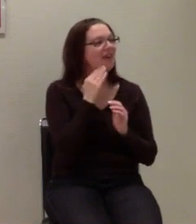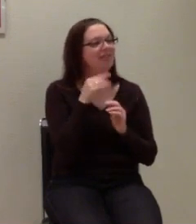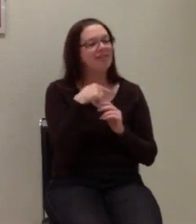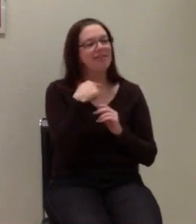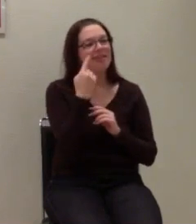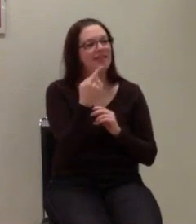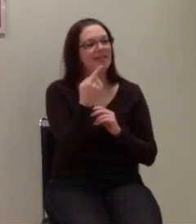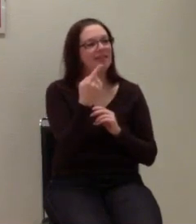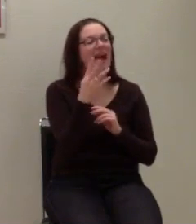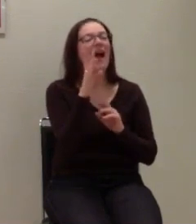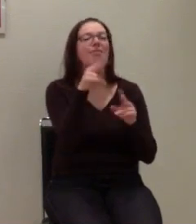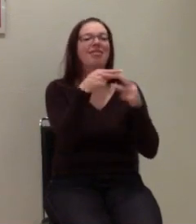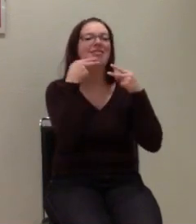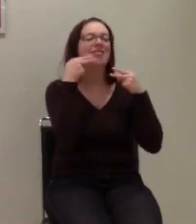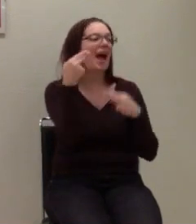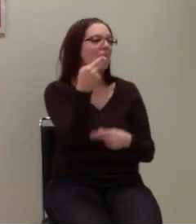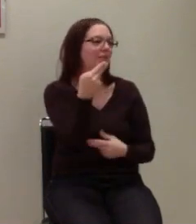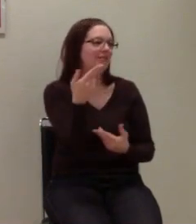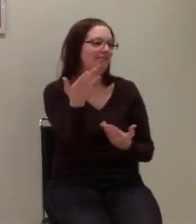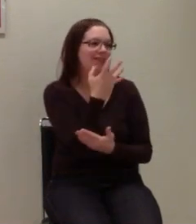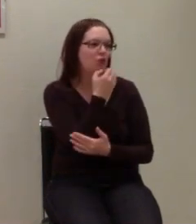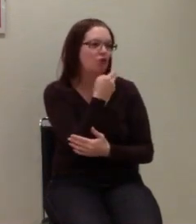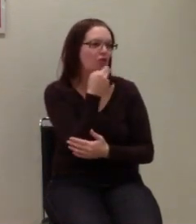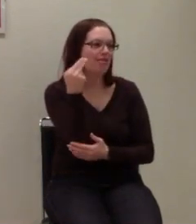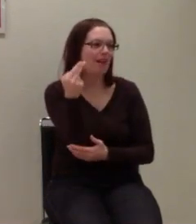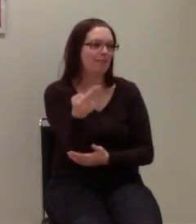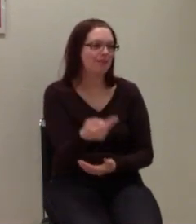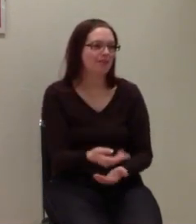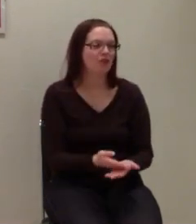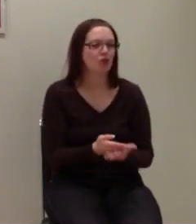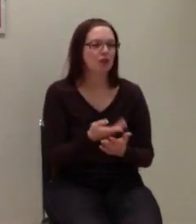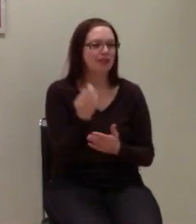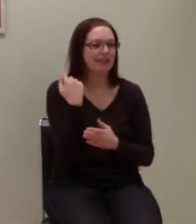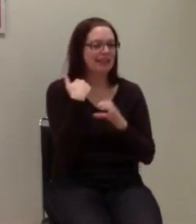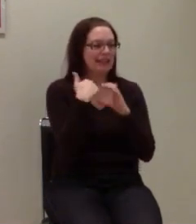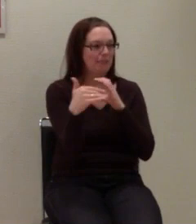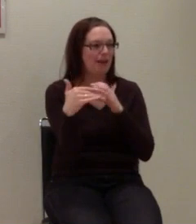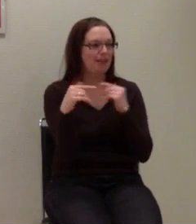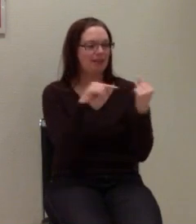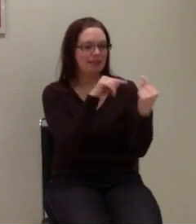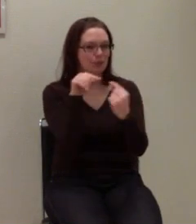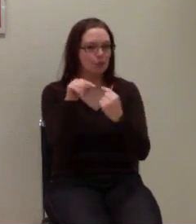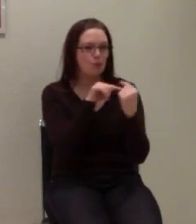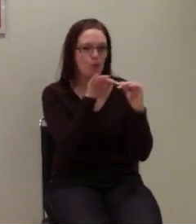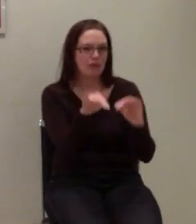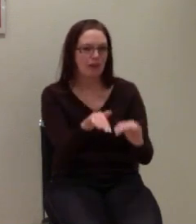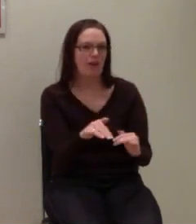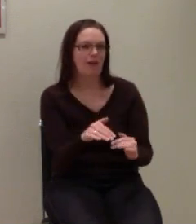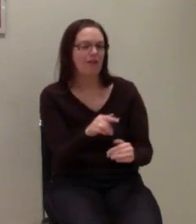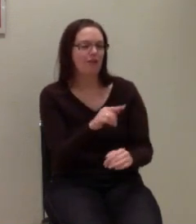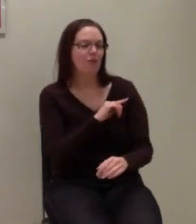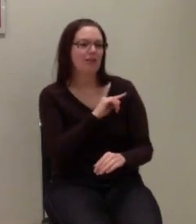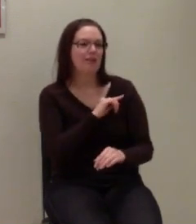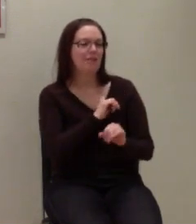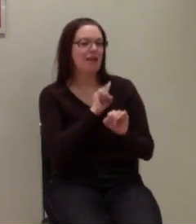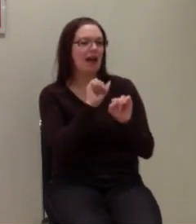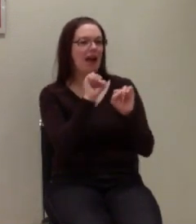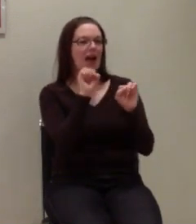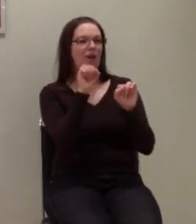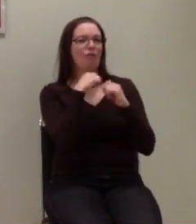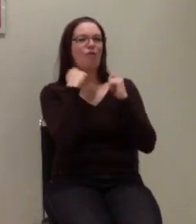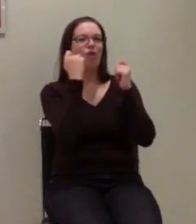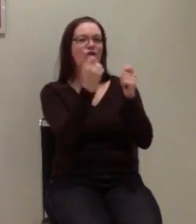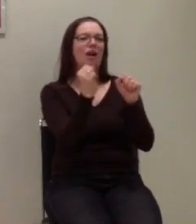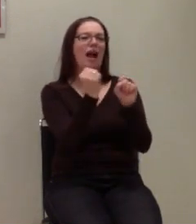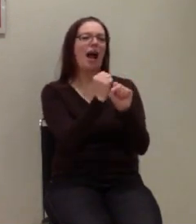Der Name, wie wollen wir uns denn nennen? Wir hatten per E-Mail eine ziemliche Diskussion. Ich hatte im Vorfeld den Arbeitskreis Behindertenpolitik